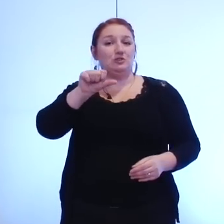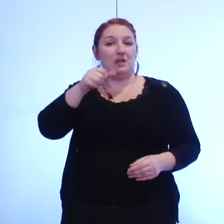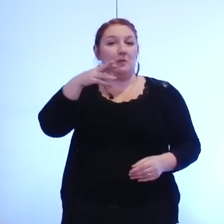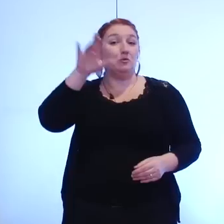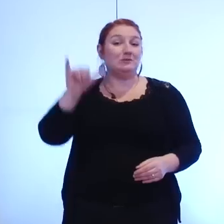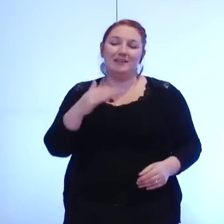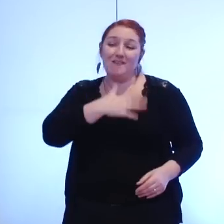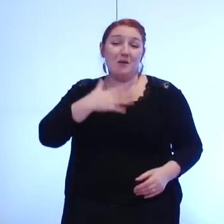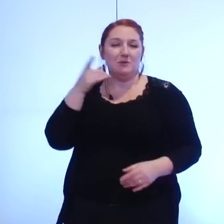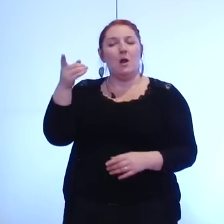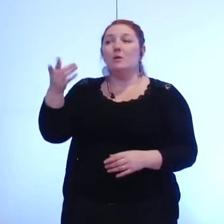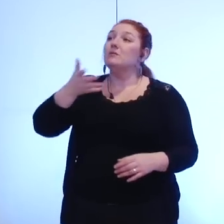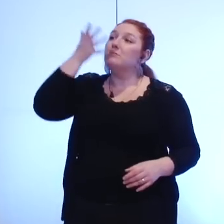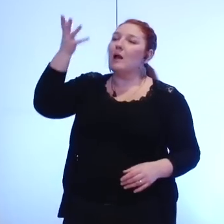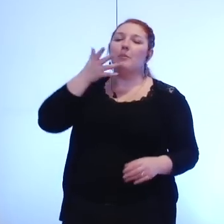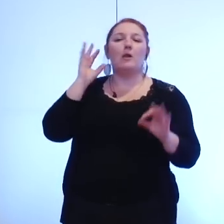mesuré dans ses interventions